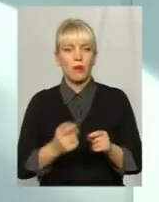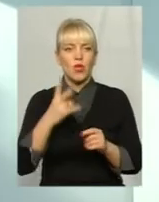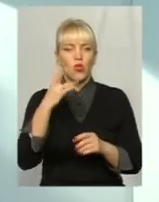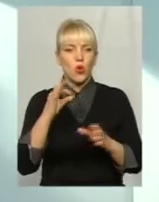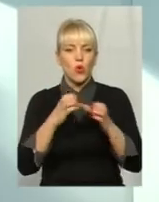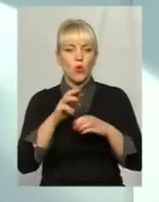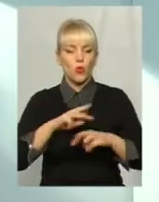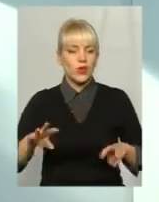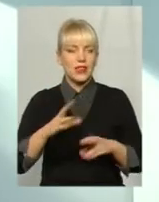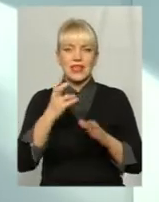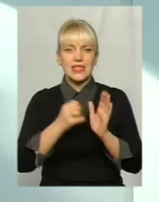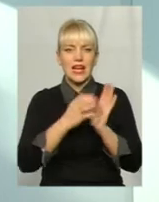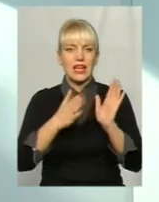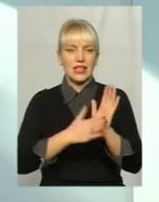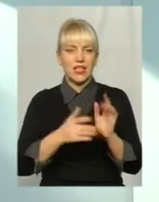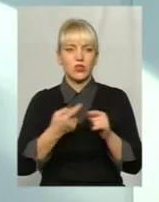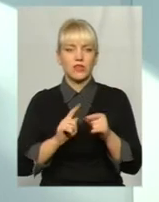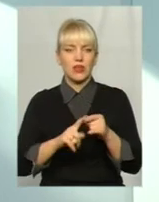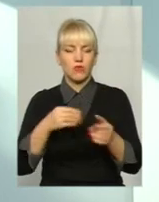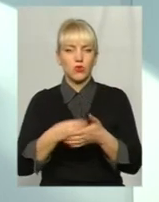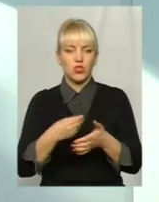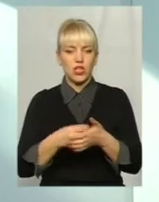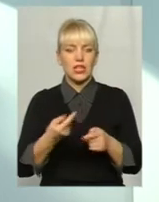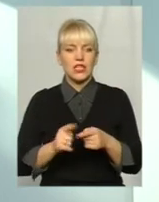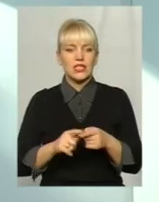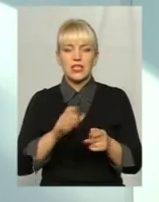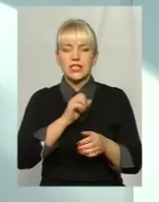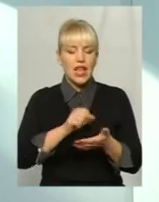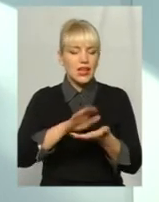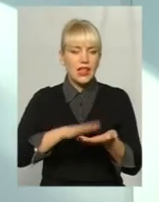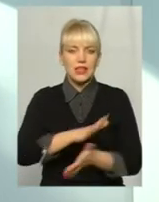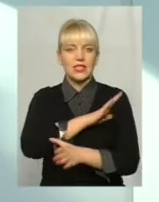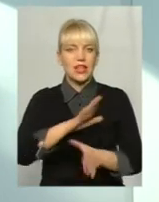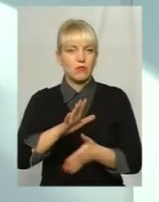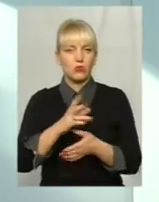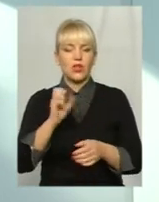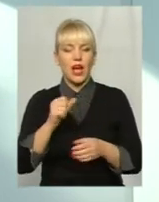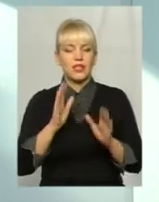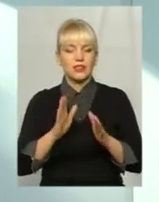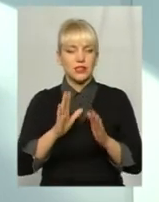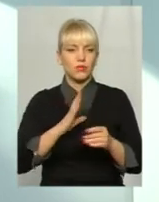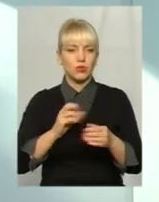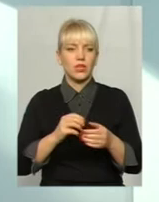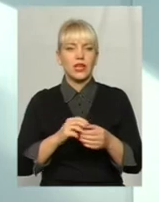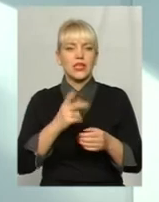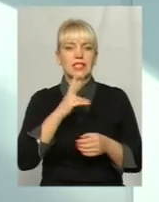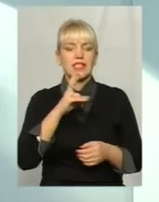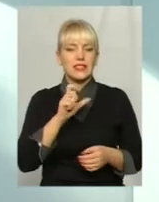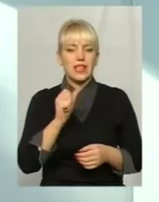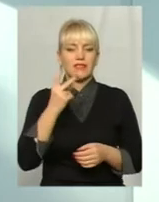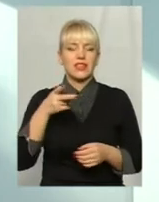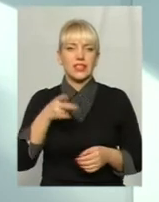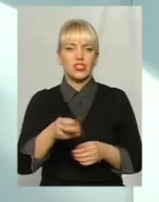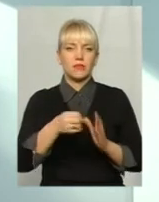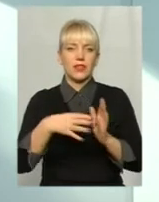в бюджеті. На цей рік вони не були закладені ці кошти, тільки були закладені кошти, різниця в тарифах за 2015 рік.